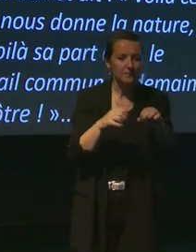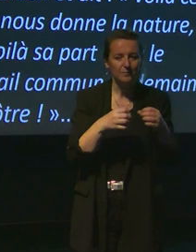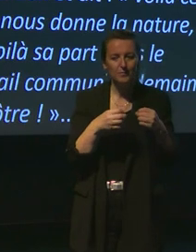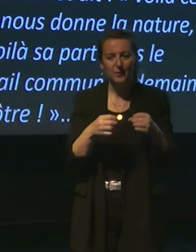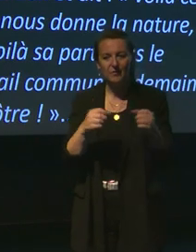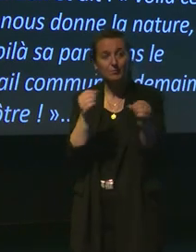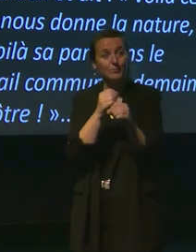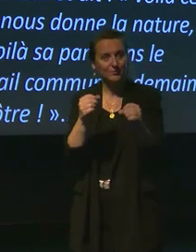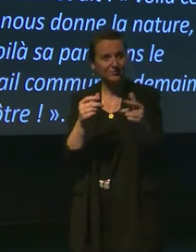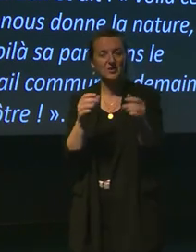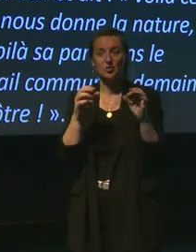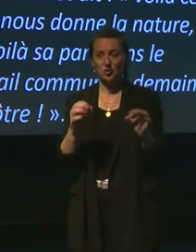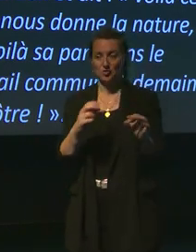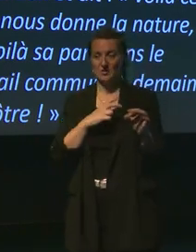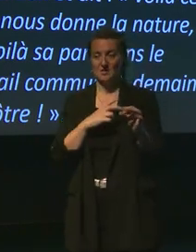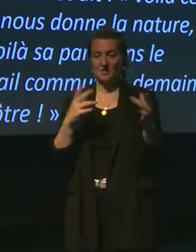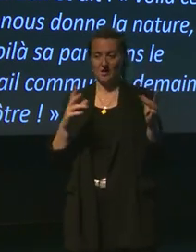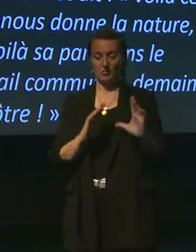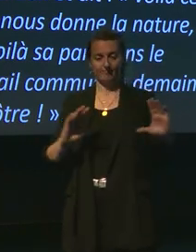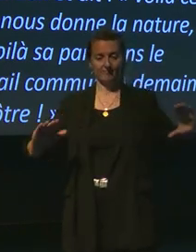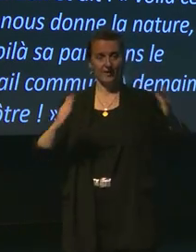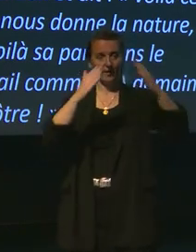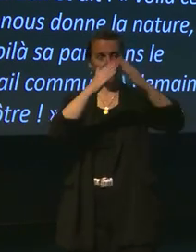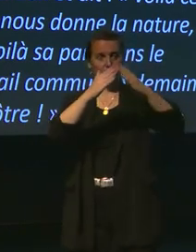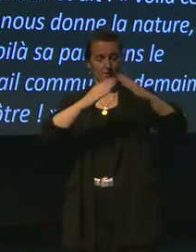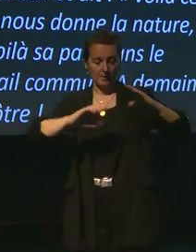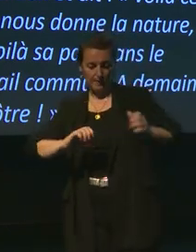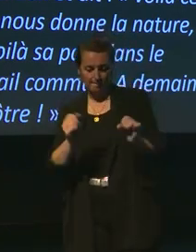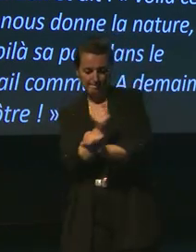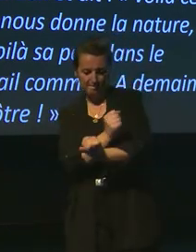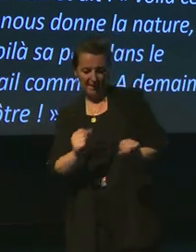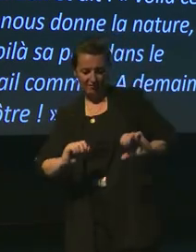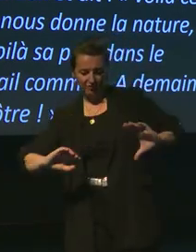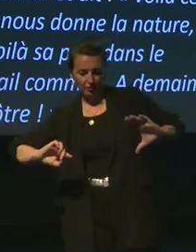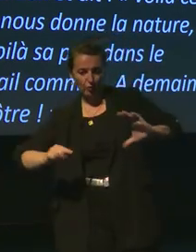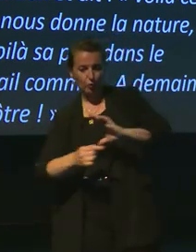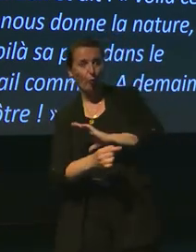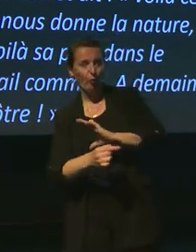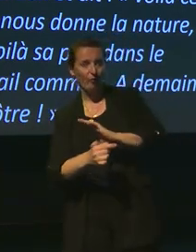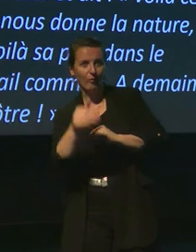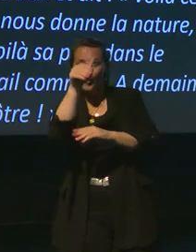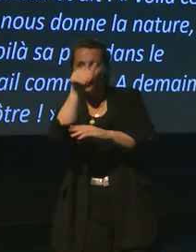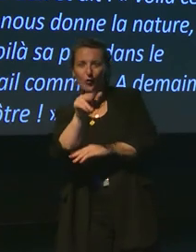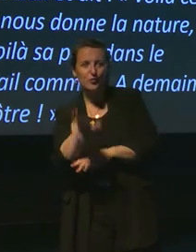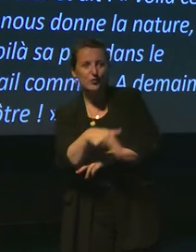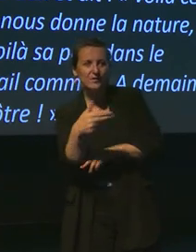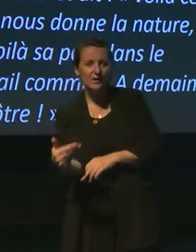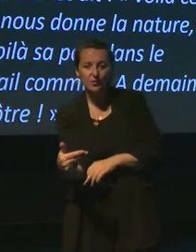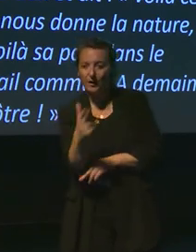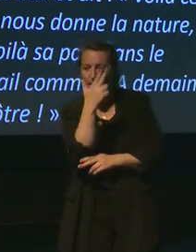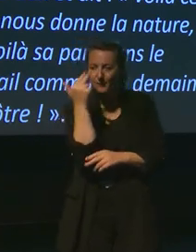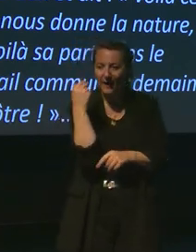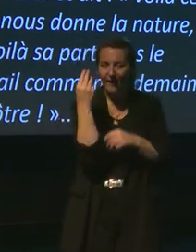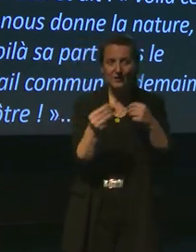pour finalement ouvrir un trou dans une aspérité de la ronde, et trouver un reçu naturel protégé, des pirates et des